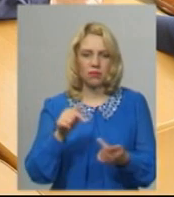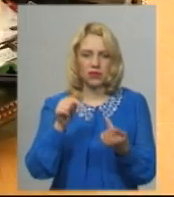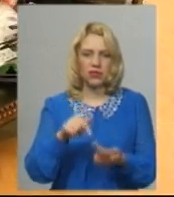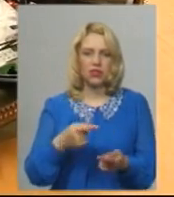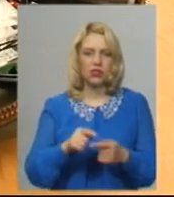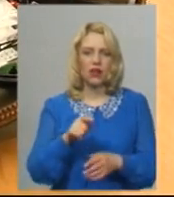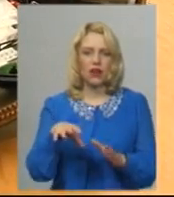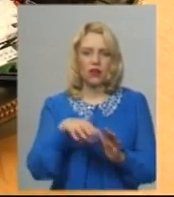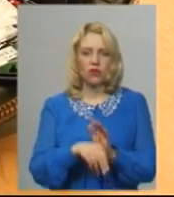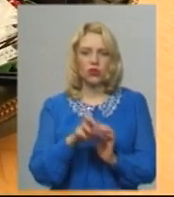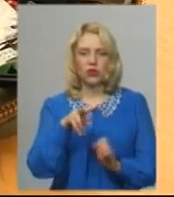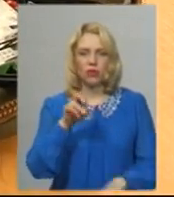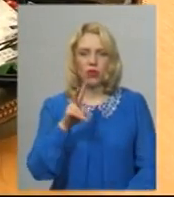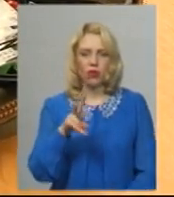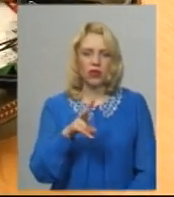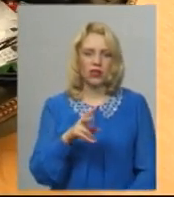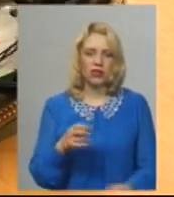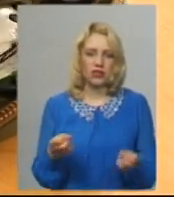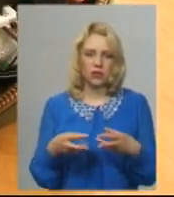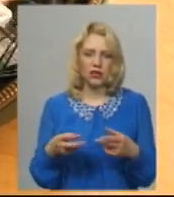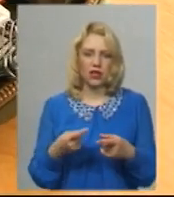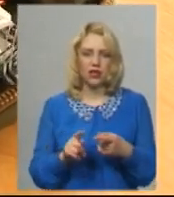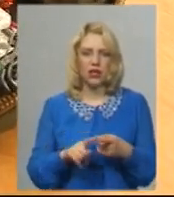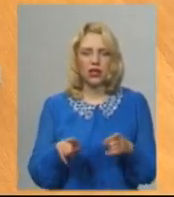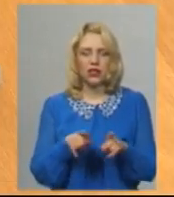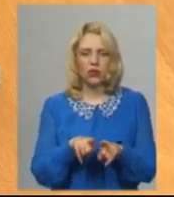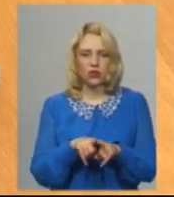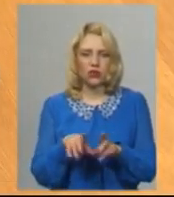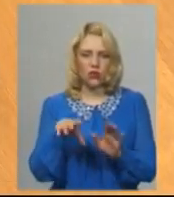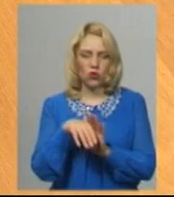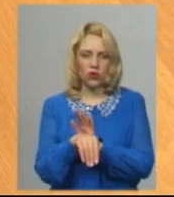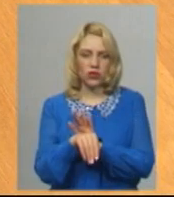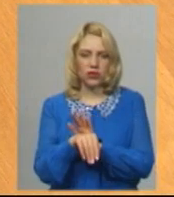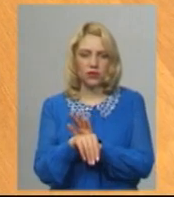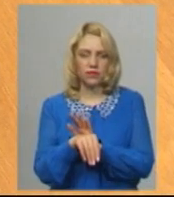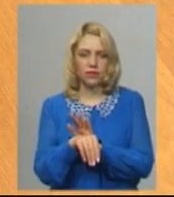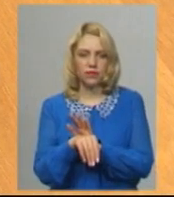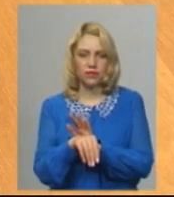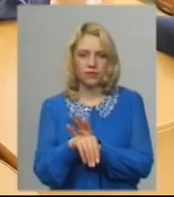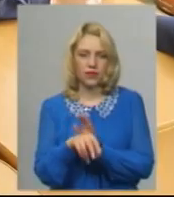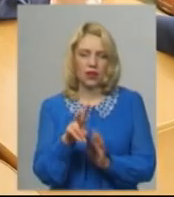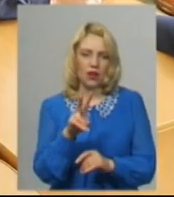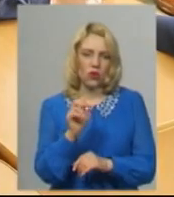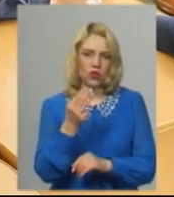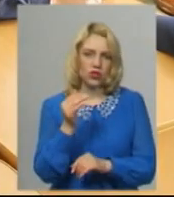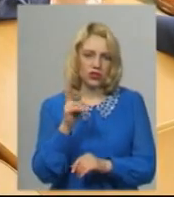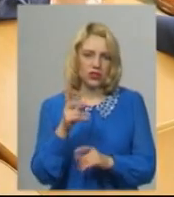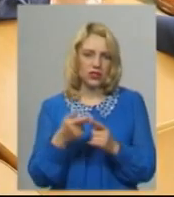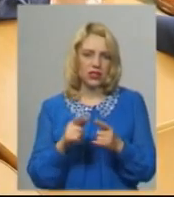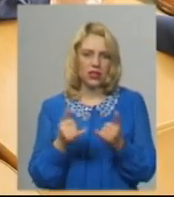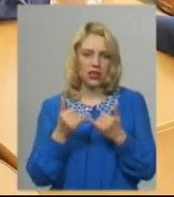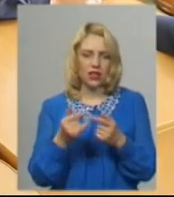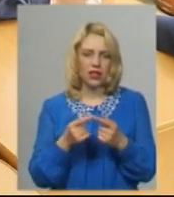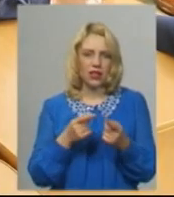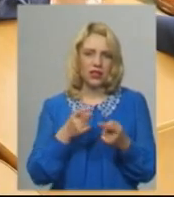входять блоки поліспастів, три годиниці. Також входять кошка, ми його називаємо, для дистанційного